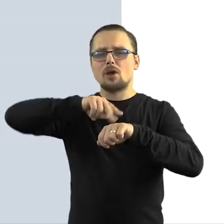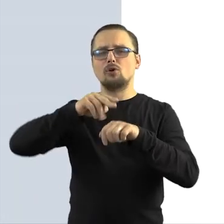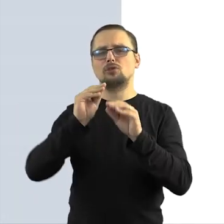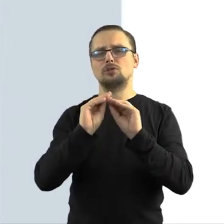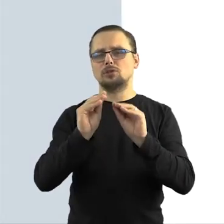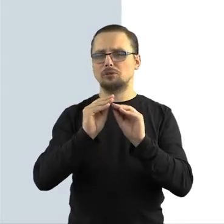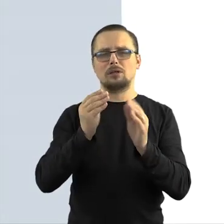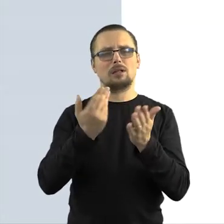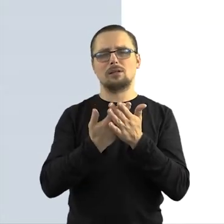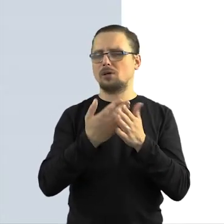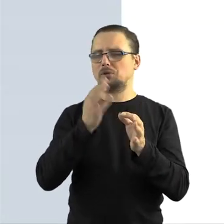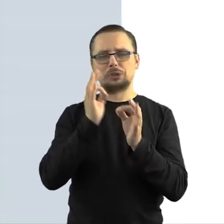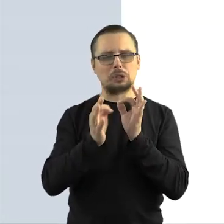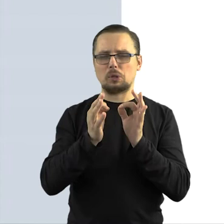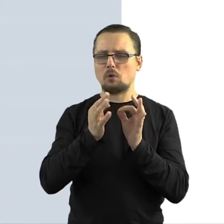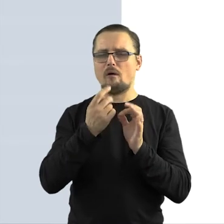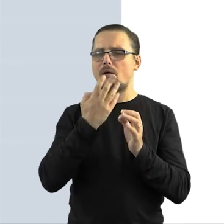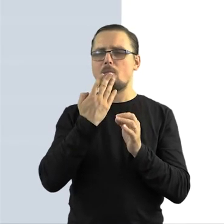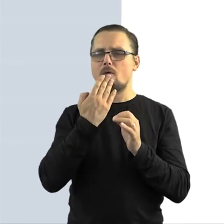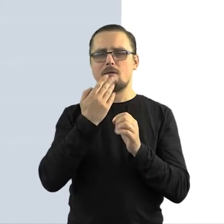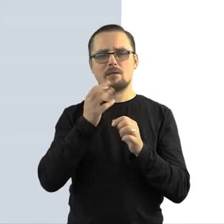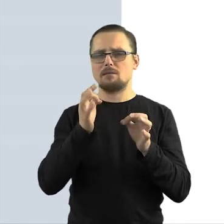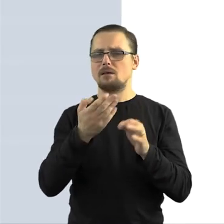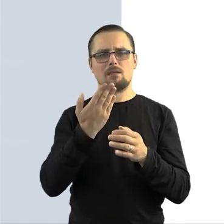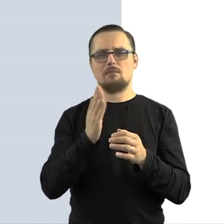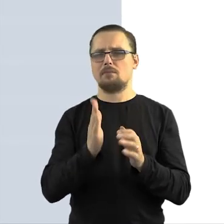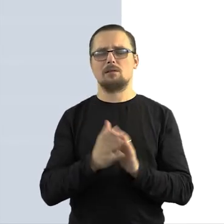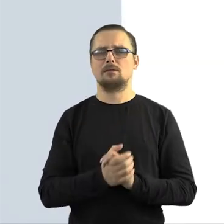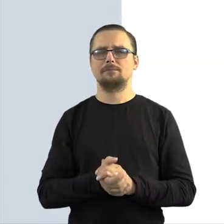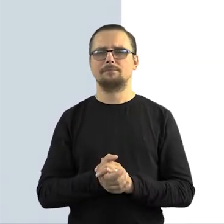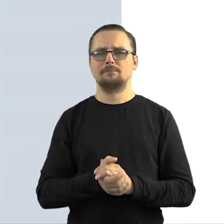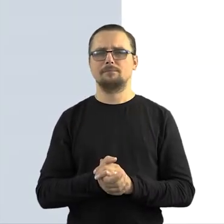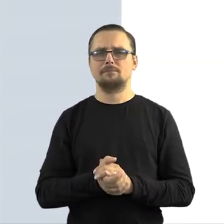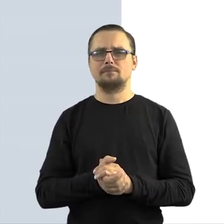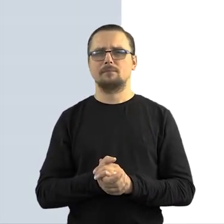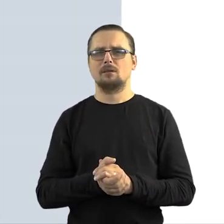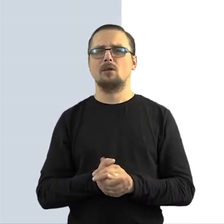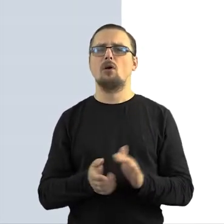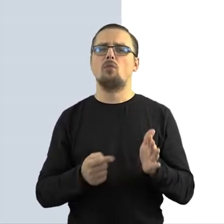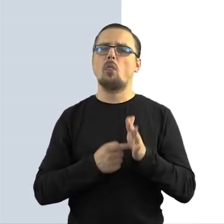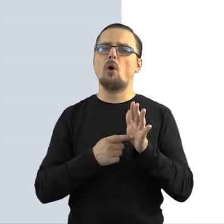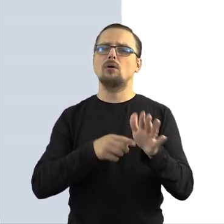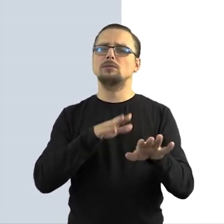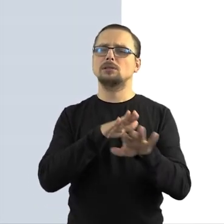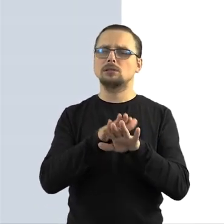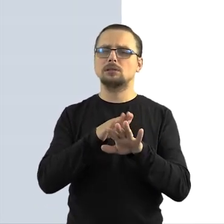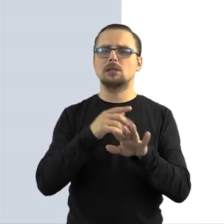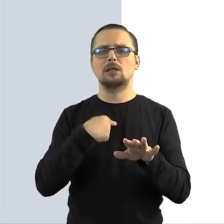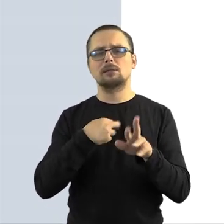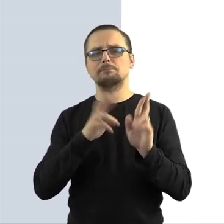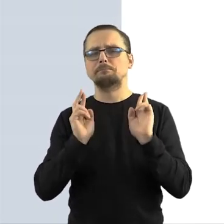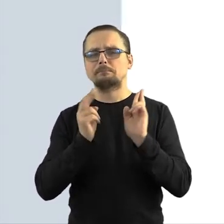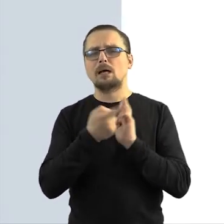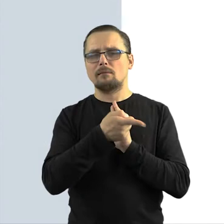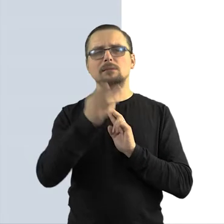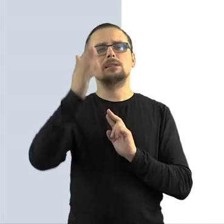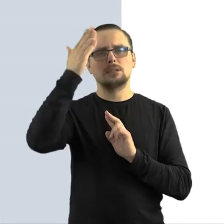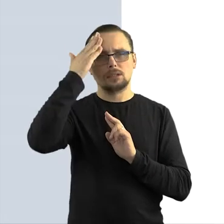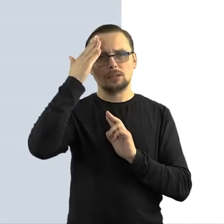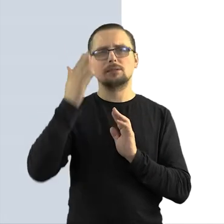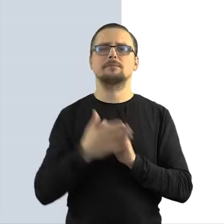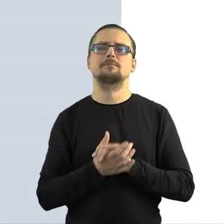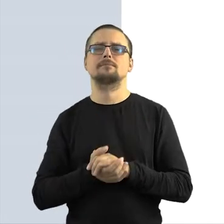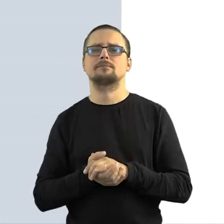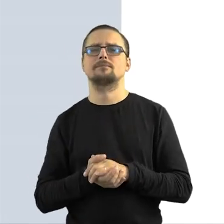za bardzo wchodzić w szczegóły, ale tak jak mówię, ten system, z którym mam nadzieję, że większość z Państwa już miała przyjemność się spotkać,